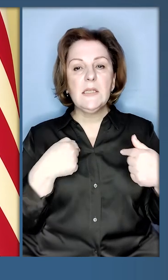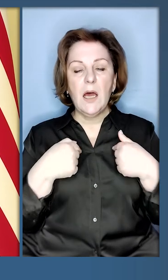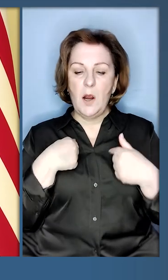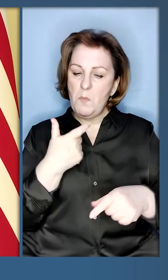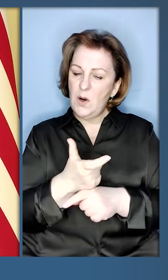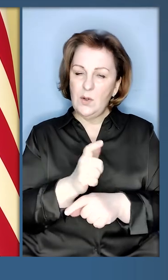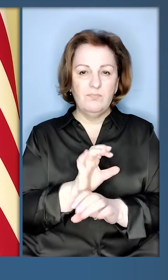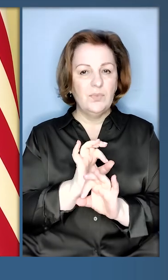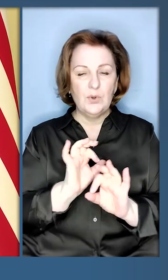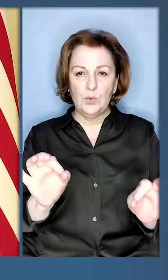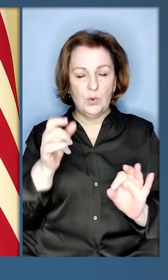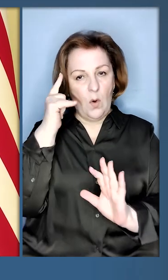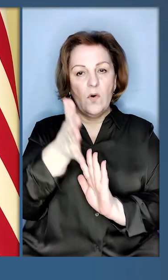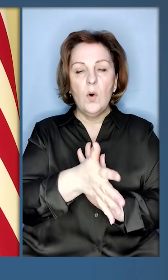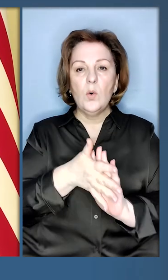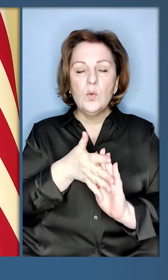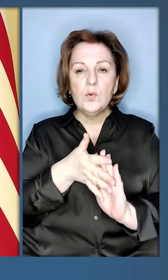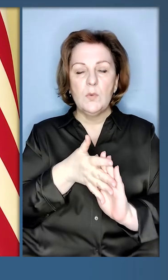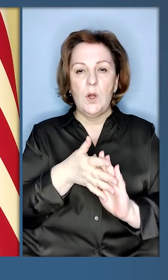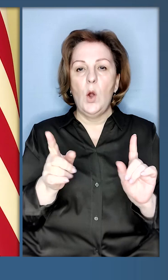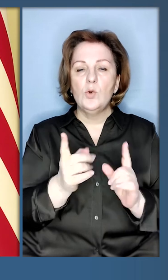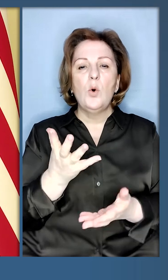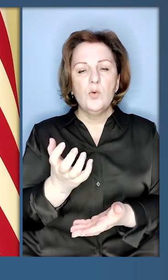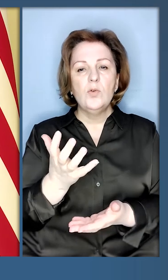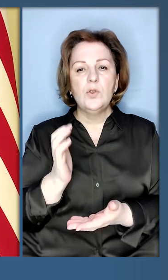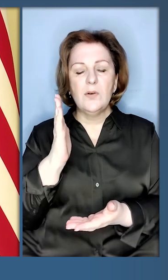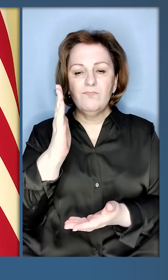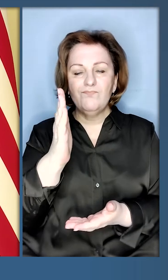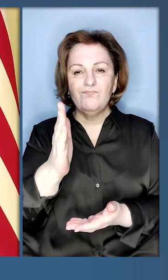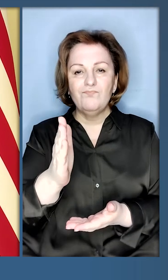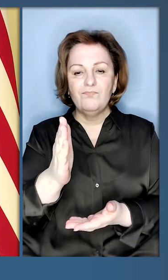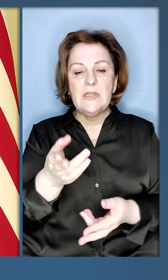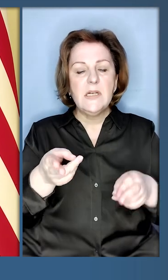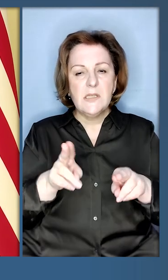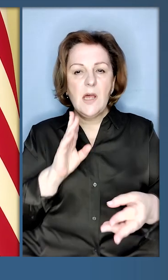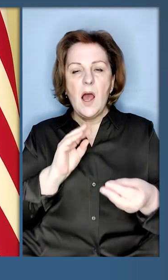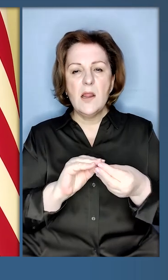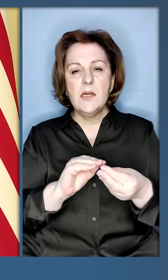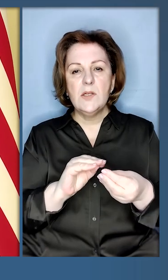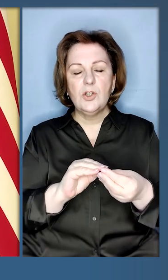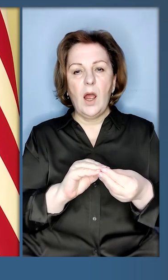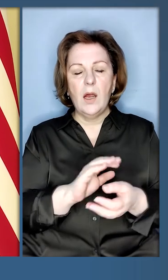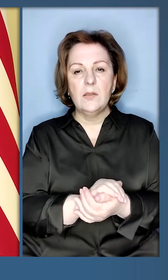Ми чудово розуміємо, що ще залишається